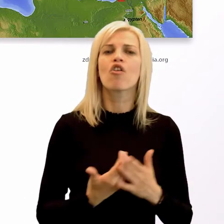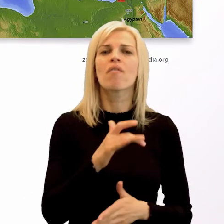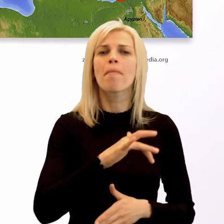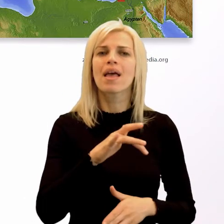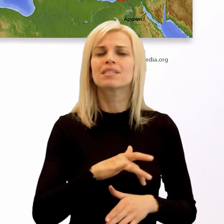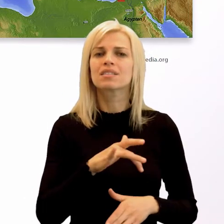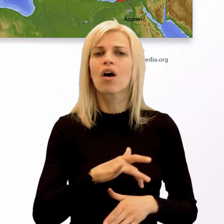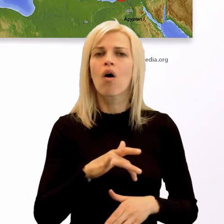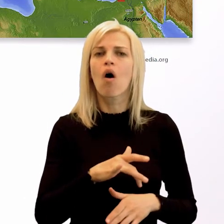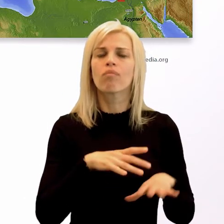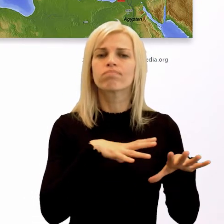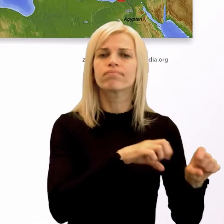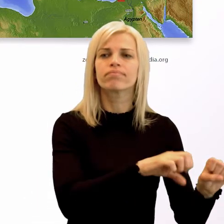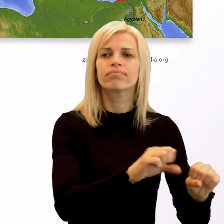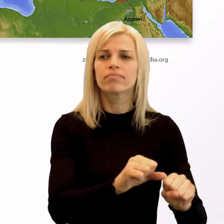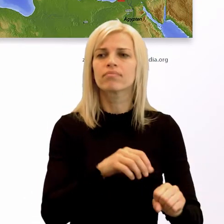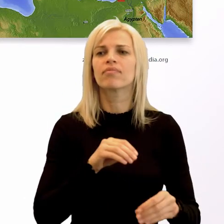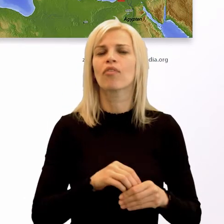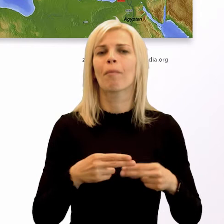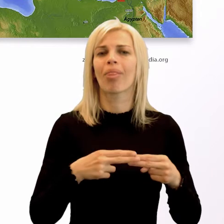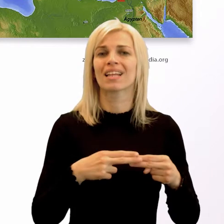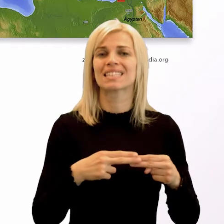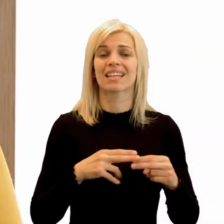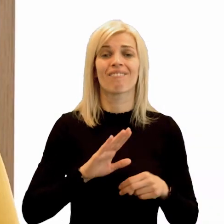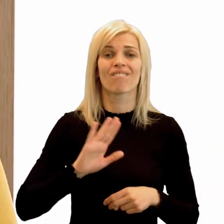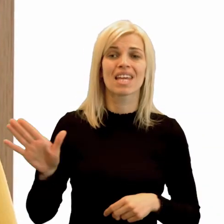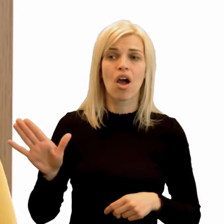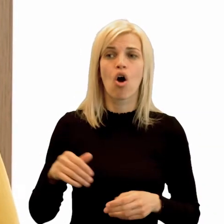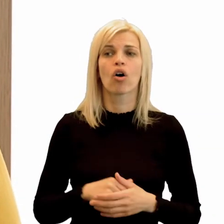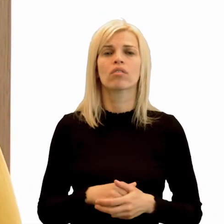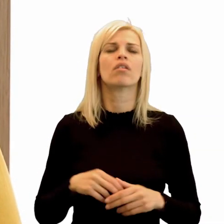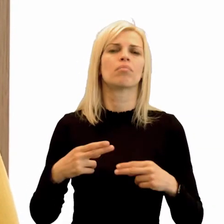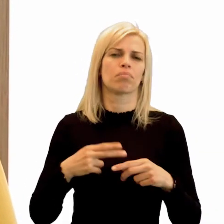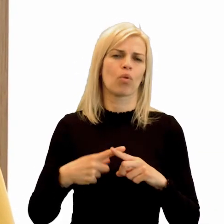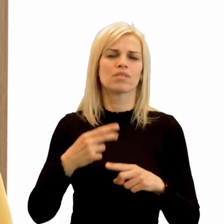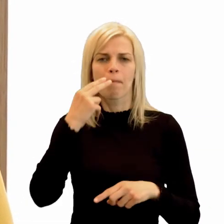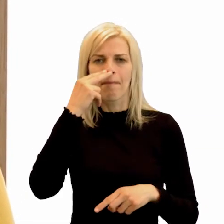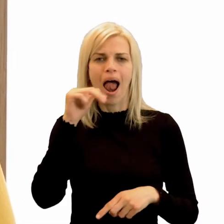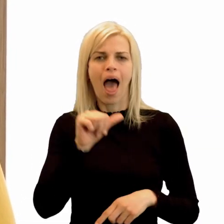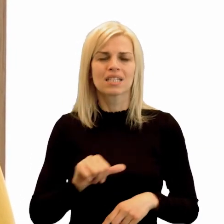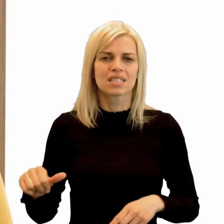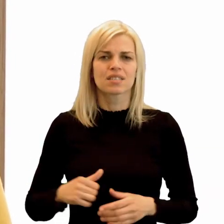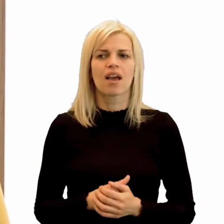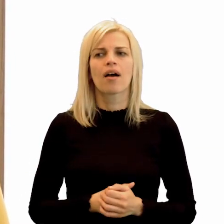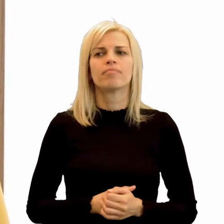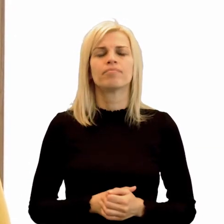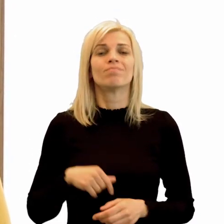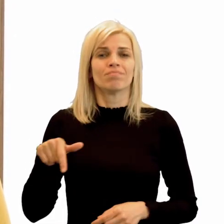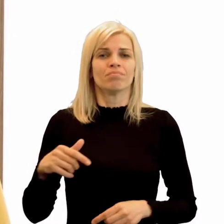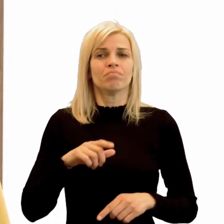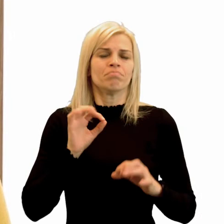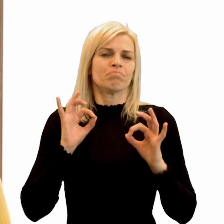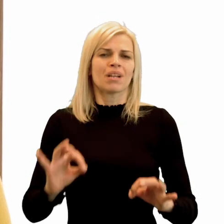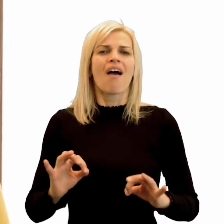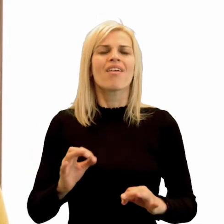založili predovšetkým na Blízkom východe a v Malej Ázii. Veľká grecká kolonizácia 800 ročí pred